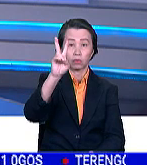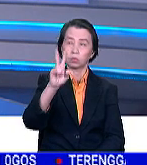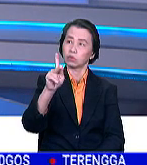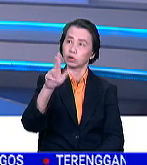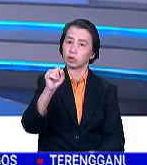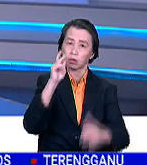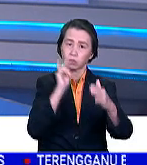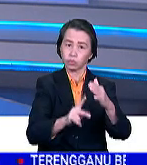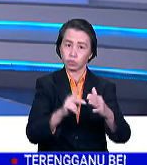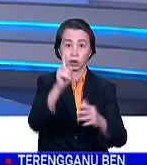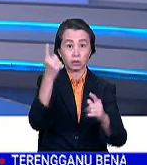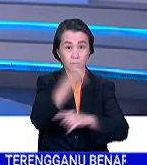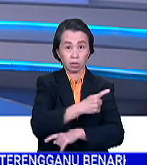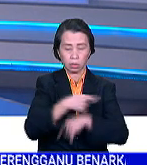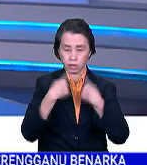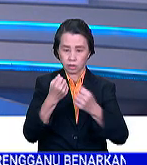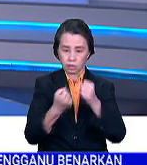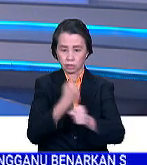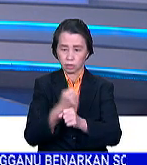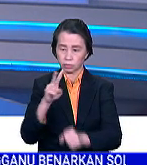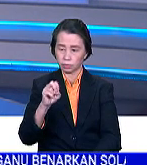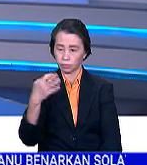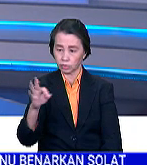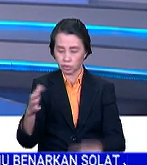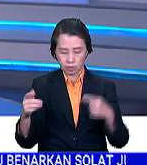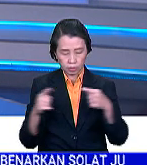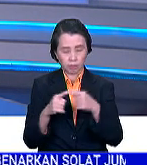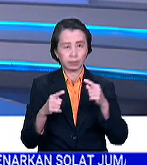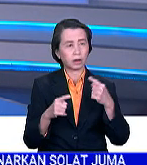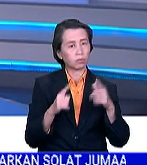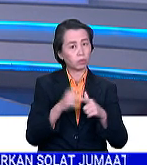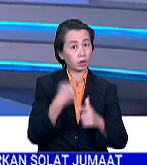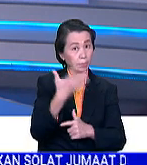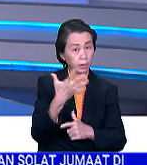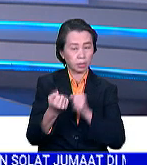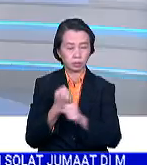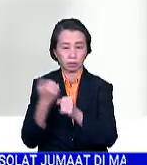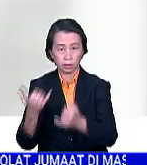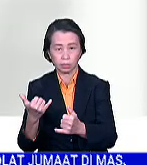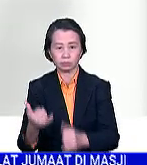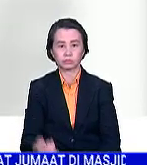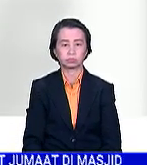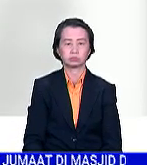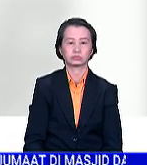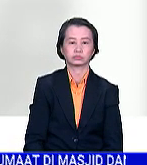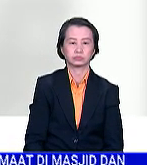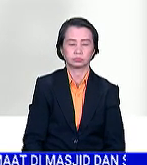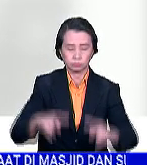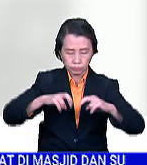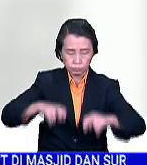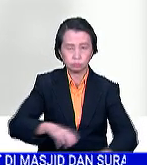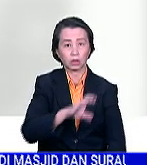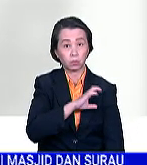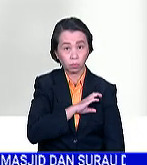berlaku setiap hari sejak tahun 2019 sehingga Mei tahun ini. Menurut kenyataan pengarah Jabatan Siasatan Jenayah